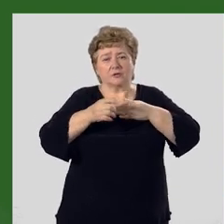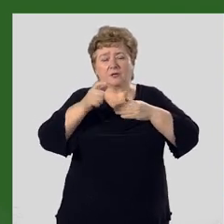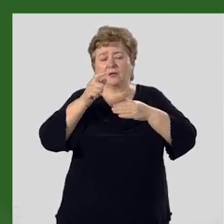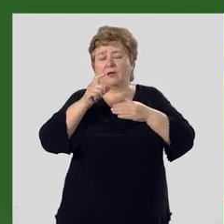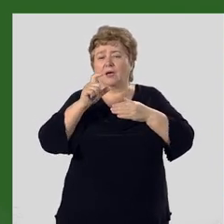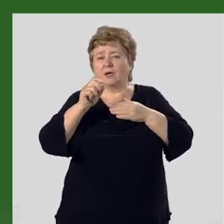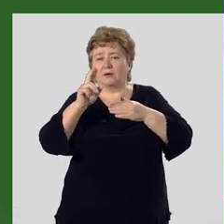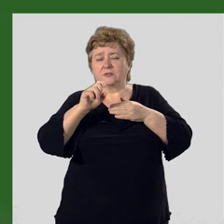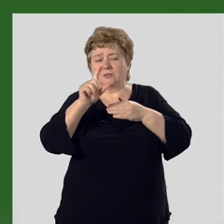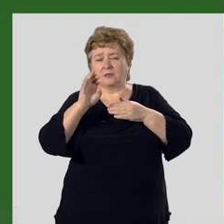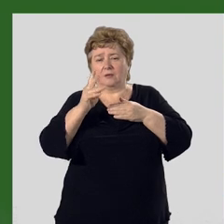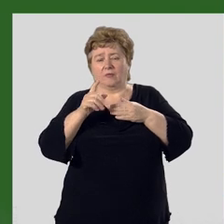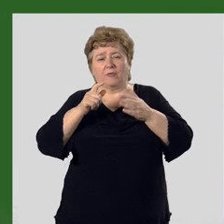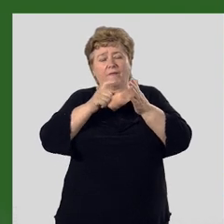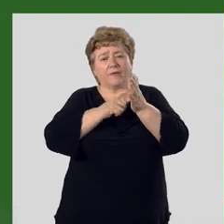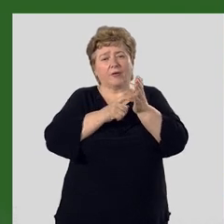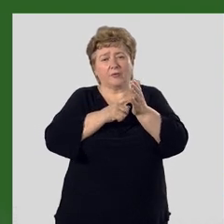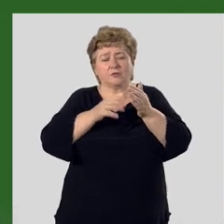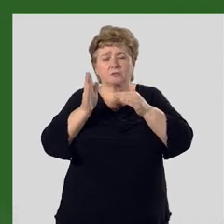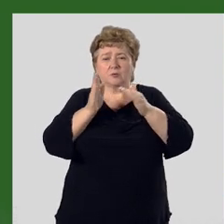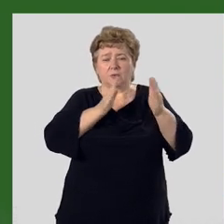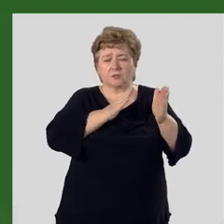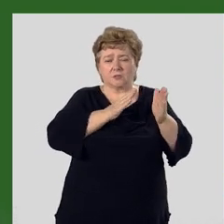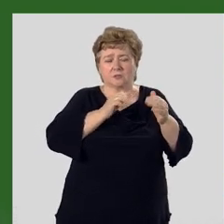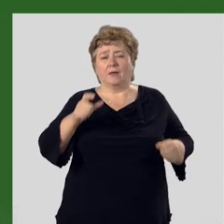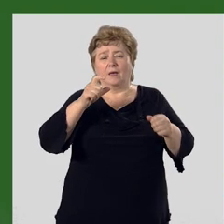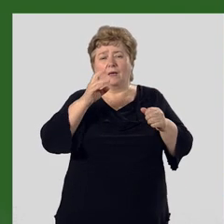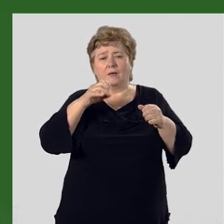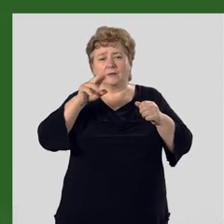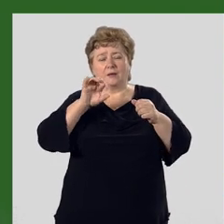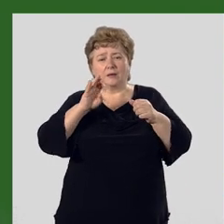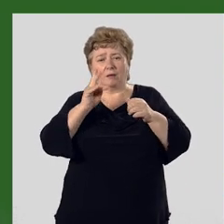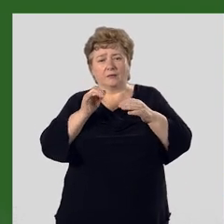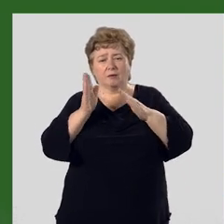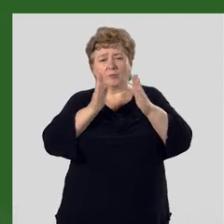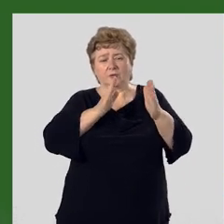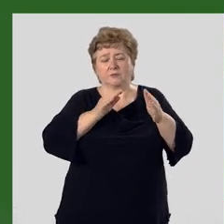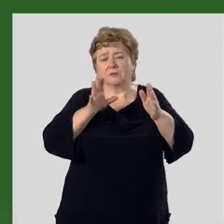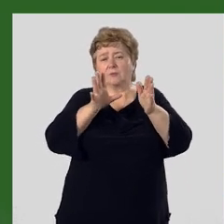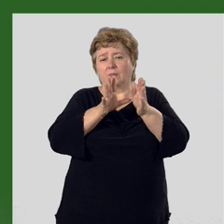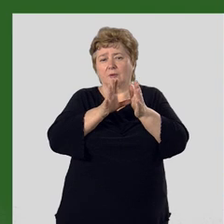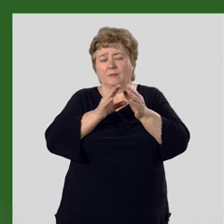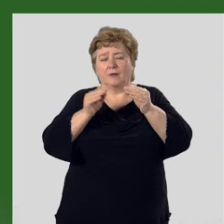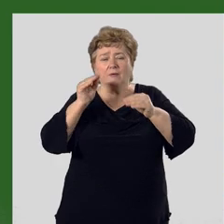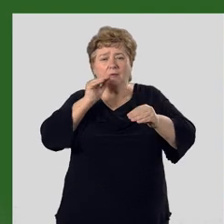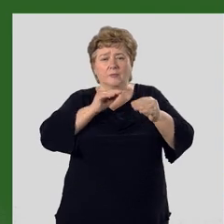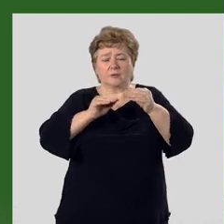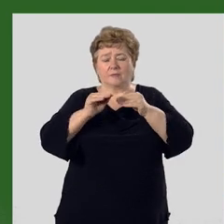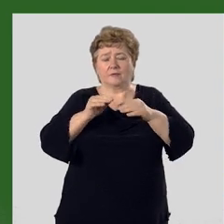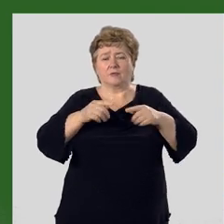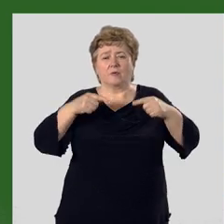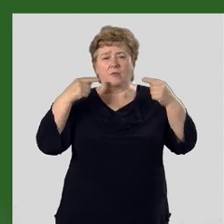экзогенных геологических процессов. Эндогенные процессы способствуют формированию